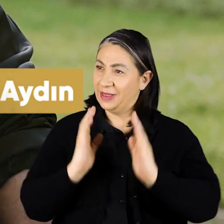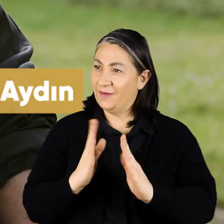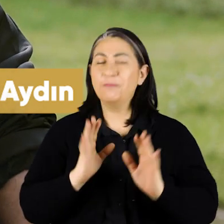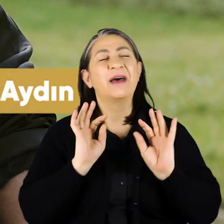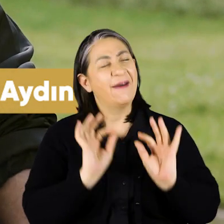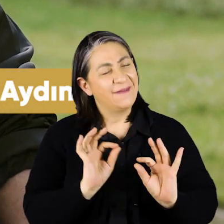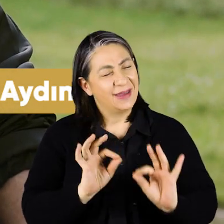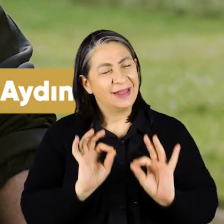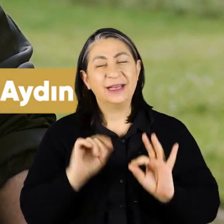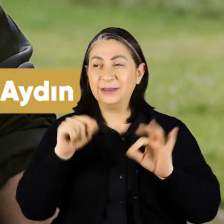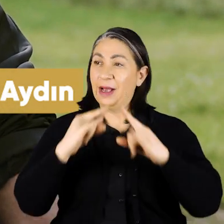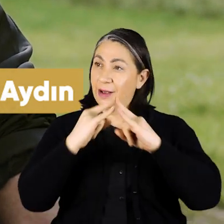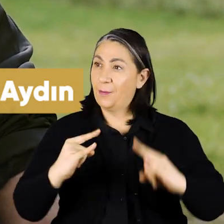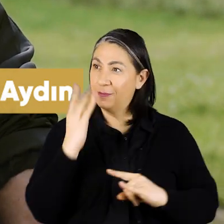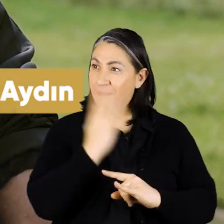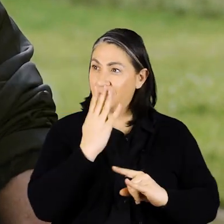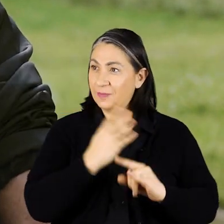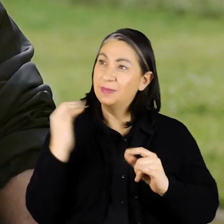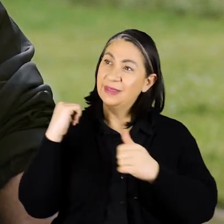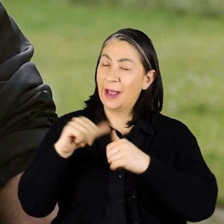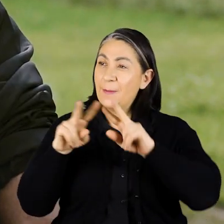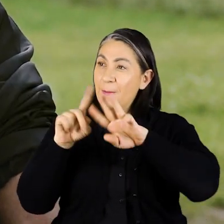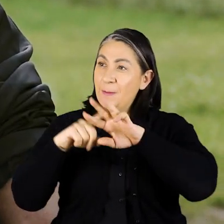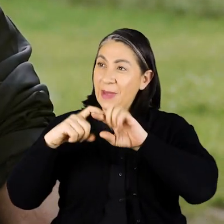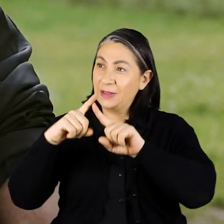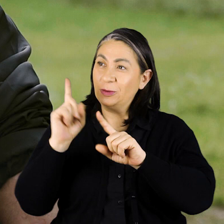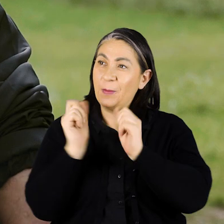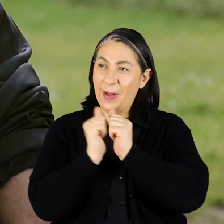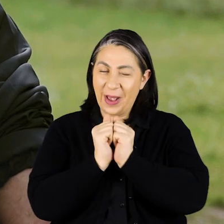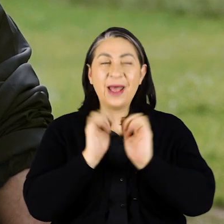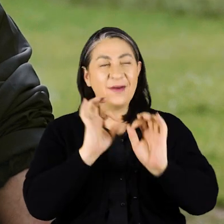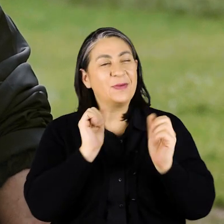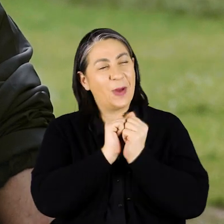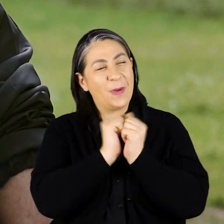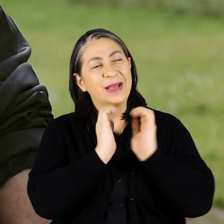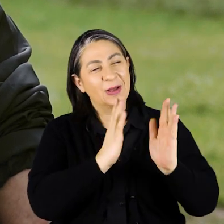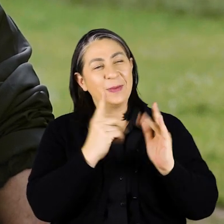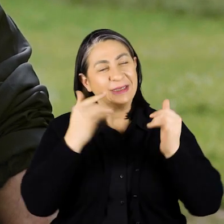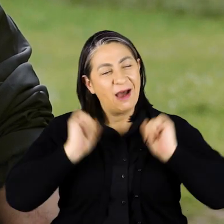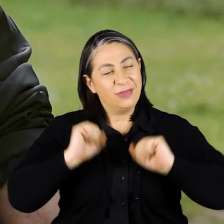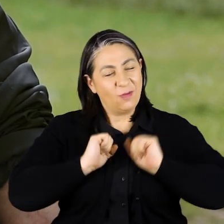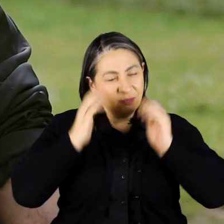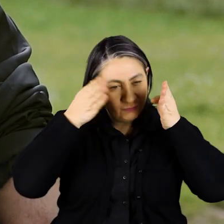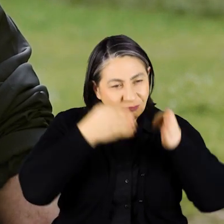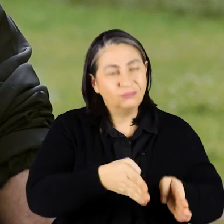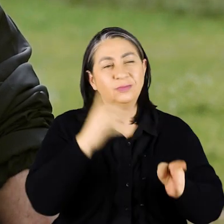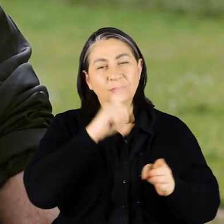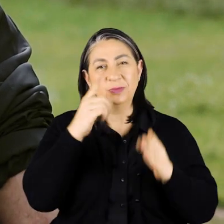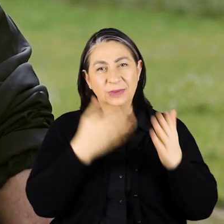devam Aynen öyle aynen devam ediyoruz Şimdi kampa gidiyorsun tekrar Mert Hoca ile beraber Evet Mert Hoca'nın yanına geçeceğiz Biraz daha antrenmanları yoğunlaştırmak için